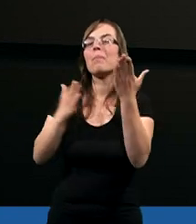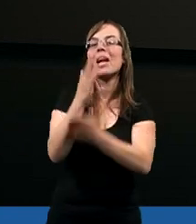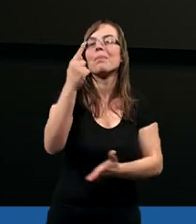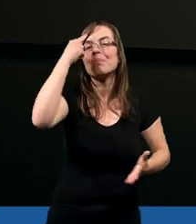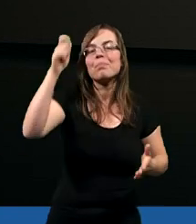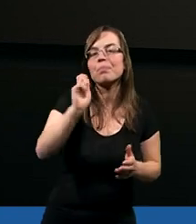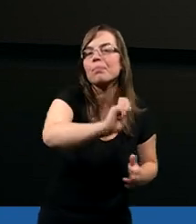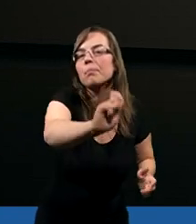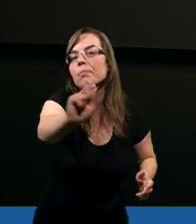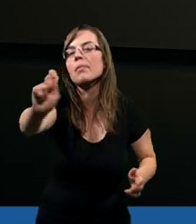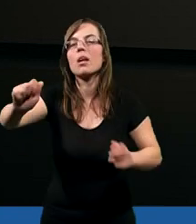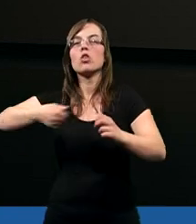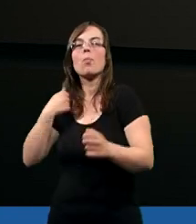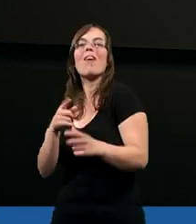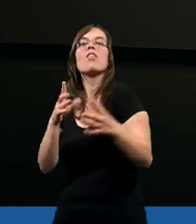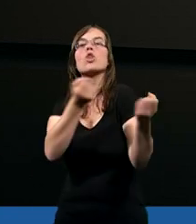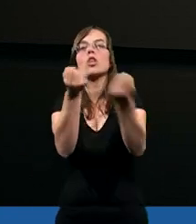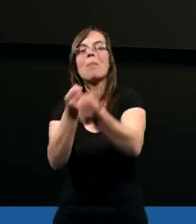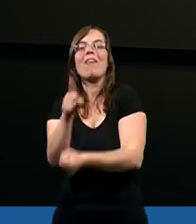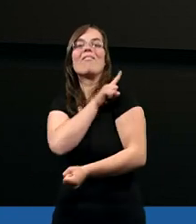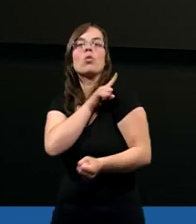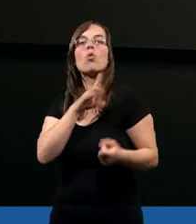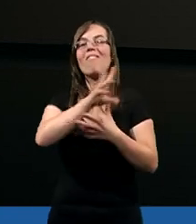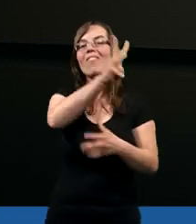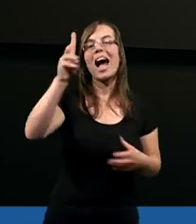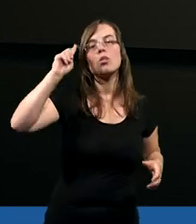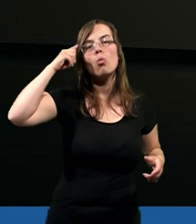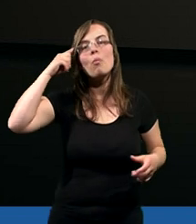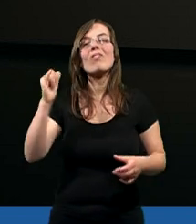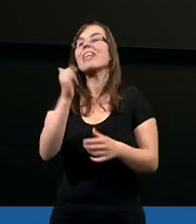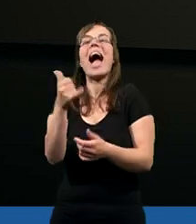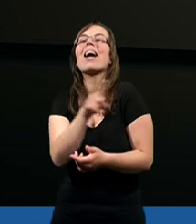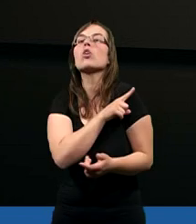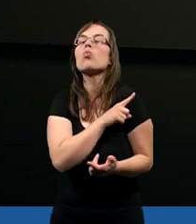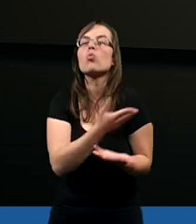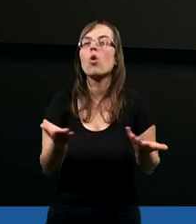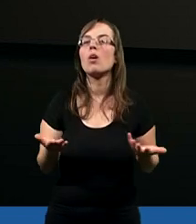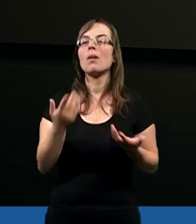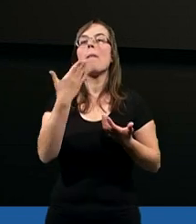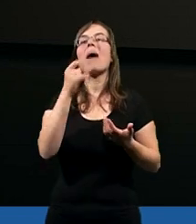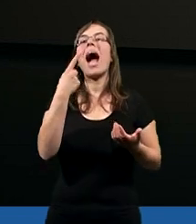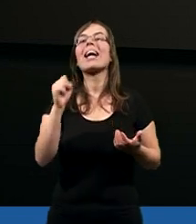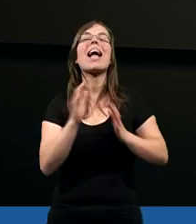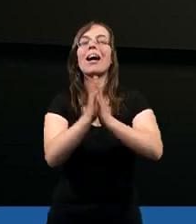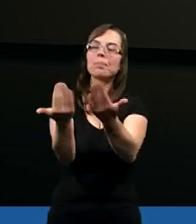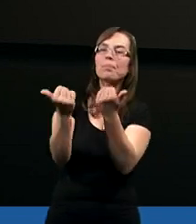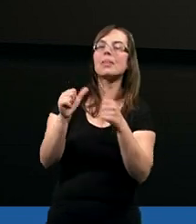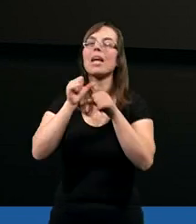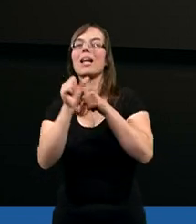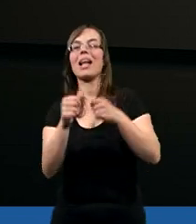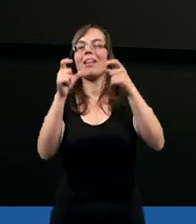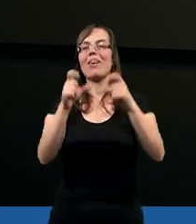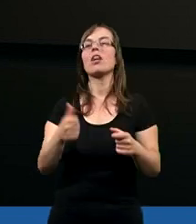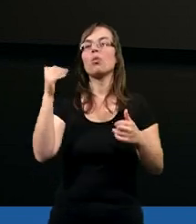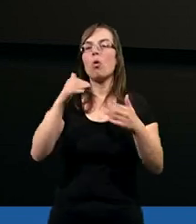przypominanie utrzymać w czujności wasze umysły. W jakiej czujności? Madziu, jedenasty werset,